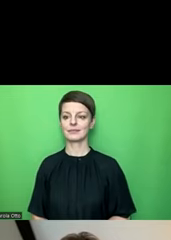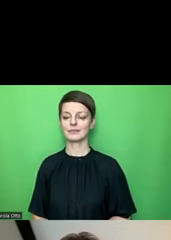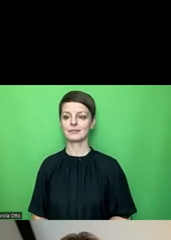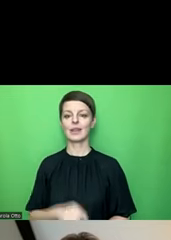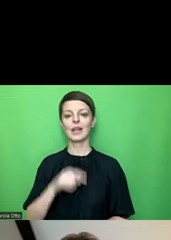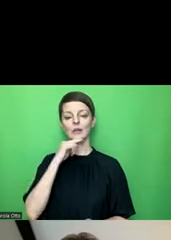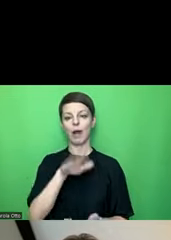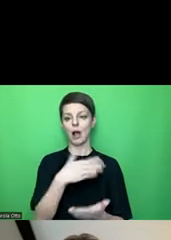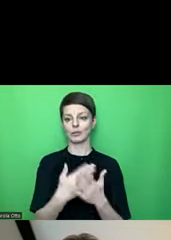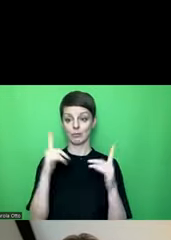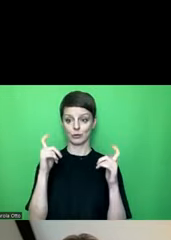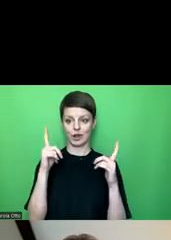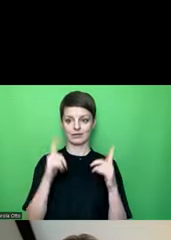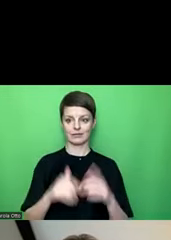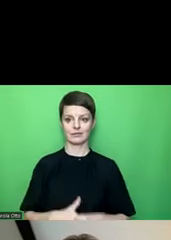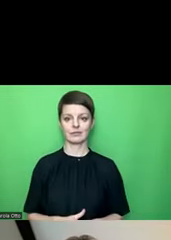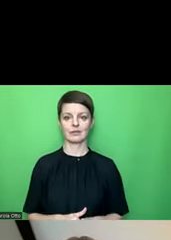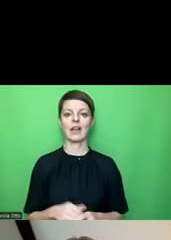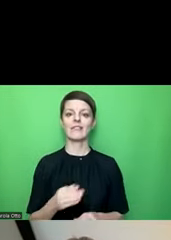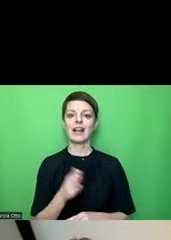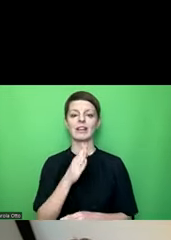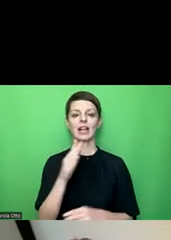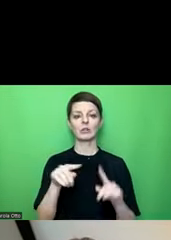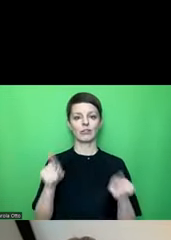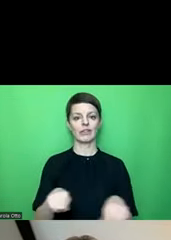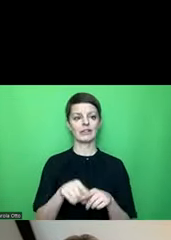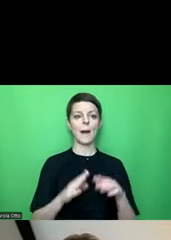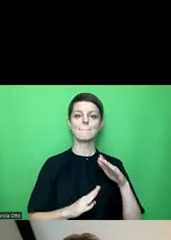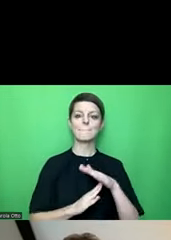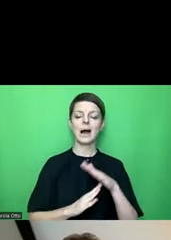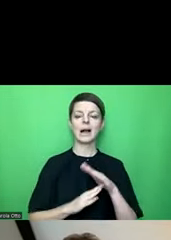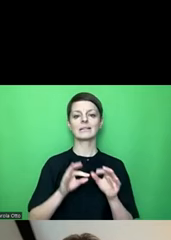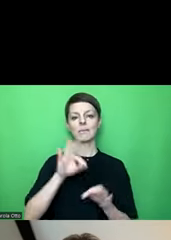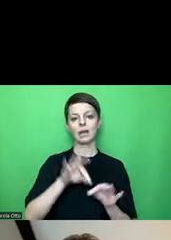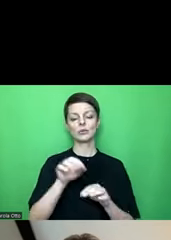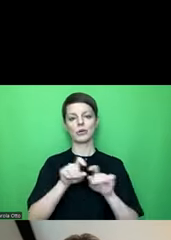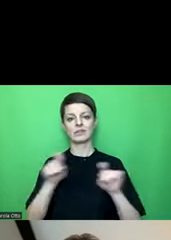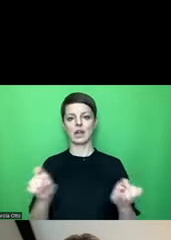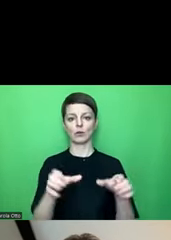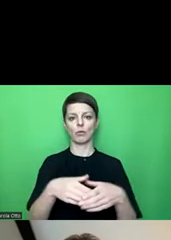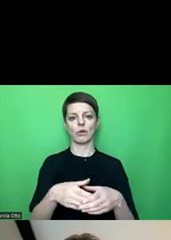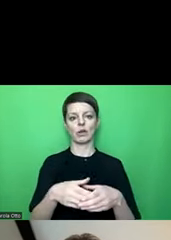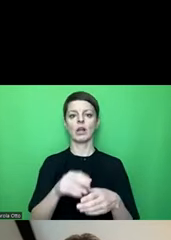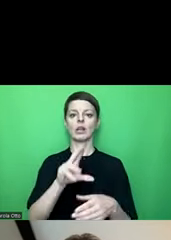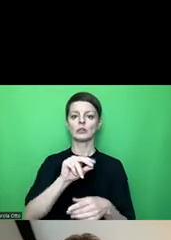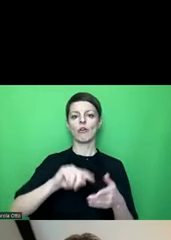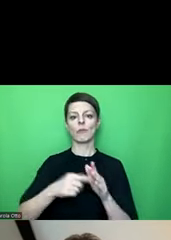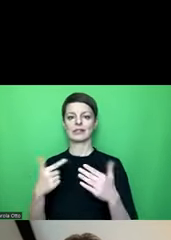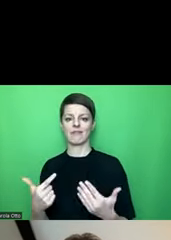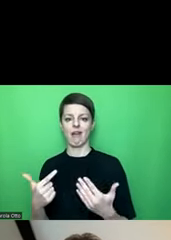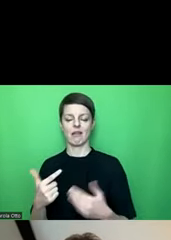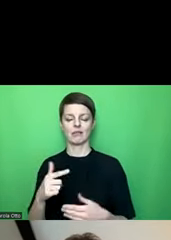Sprachausgabe wird gestattet. Navigation Fenster Max Temperaturen Zeilen Gruppe Eingabetabelle 12 mal 2 Max